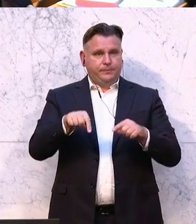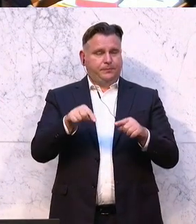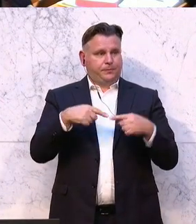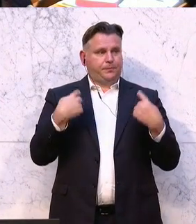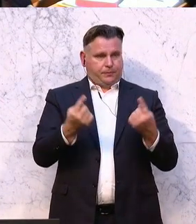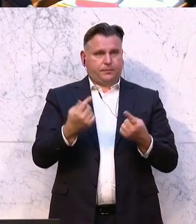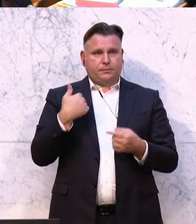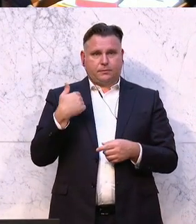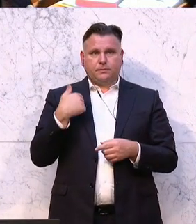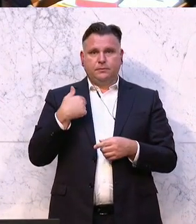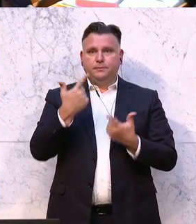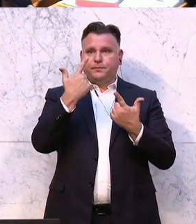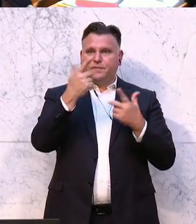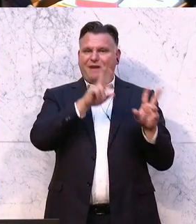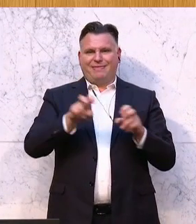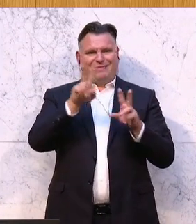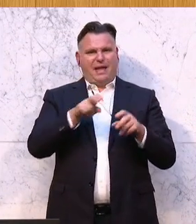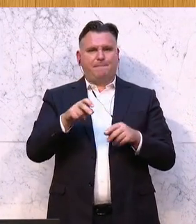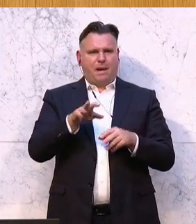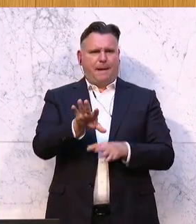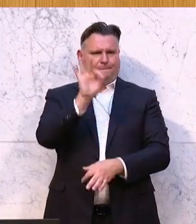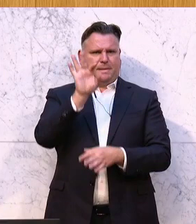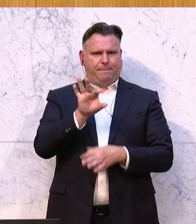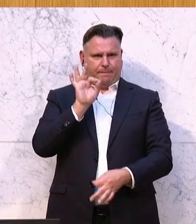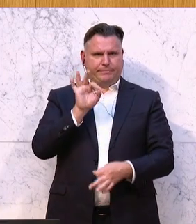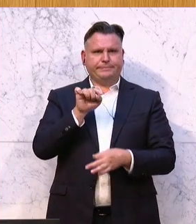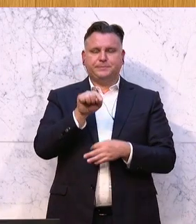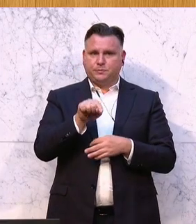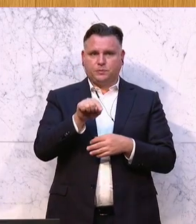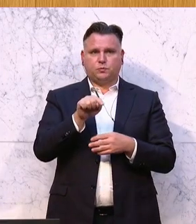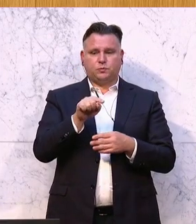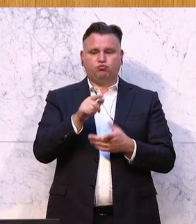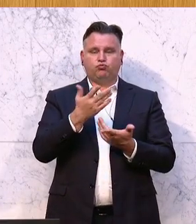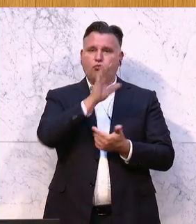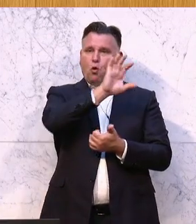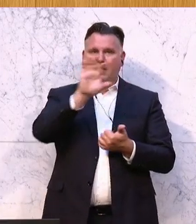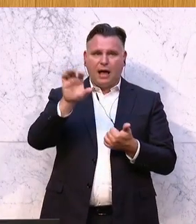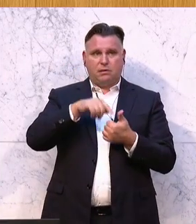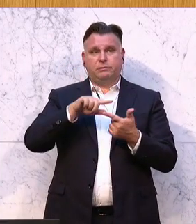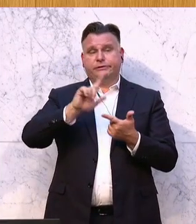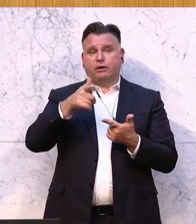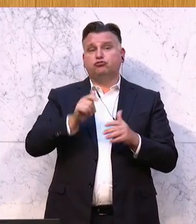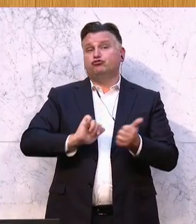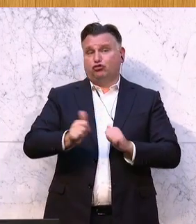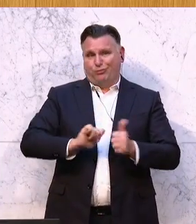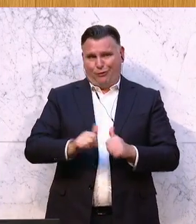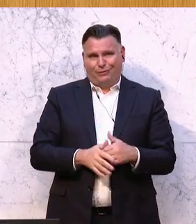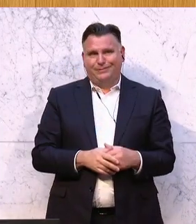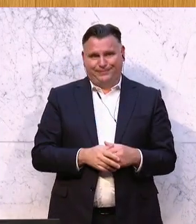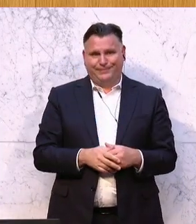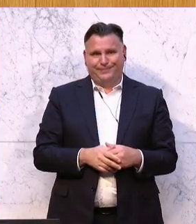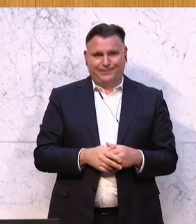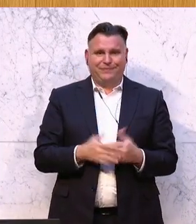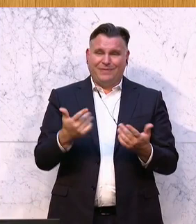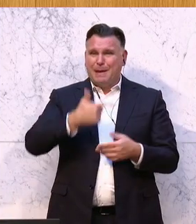gemeinsam zwei Themen, die mir sehr am Herzen liegen. Das eine sind die obersten Organe und das andere ist der Sport. Und ich sage es jetzt schon, ich finde keine gute